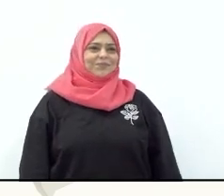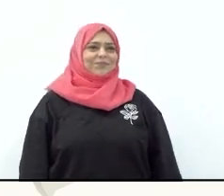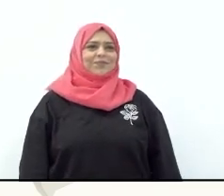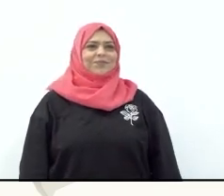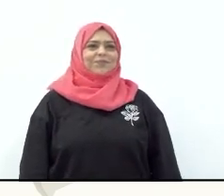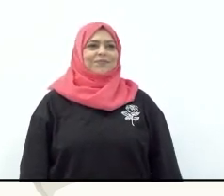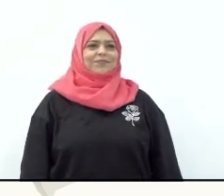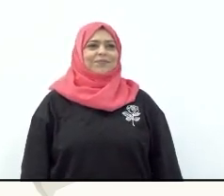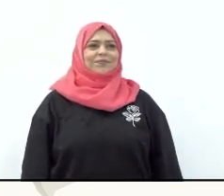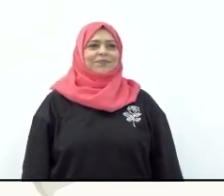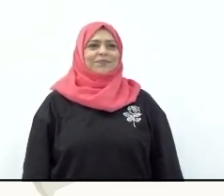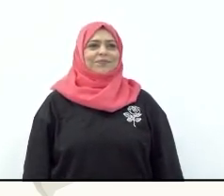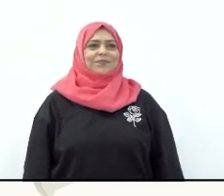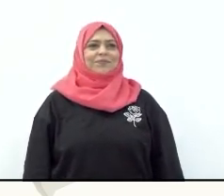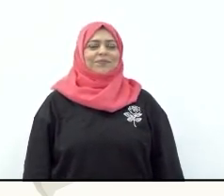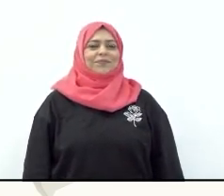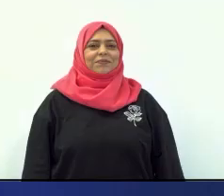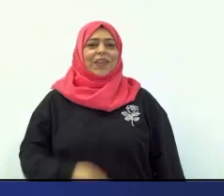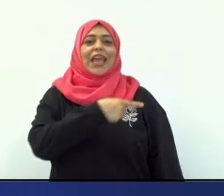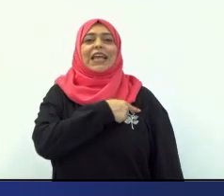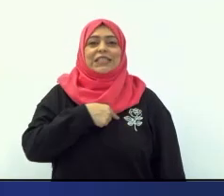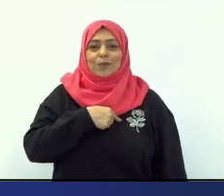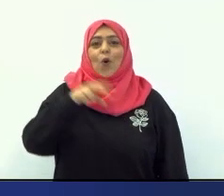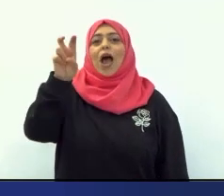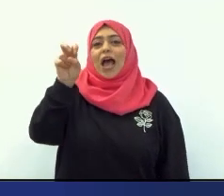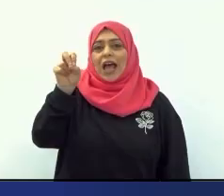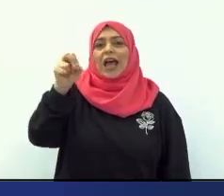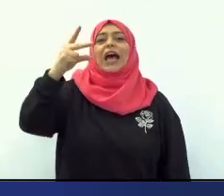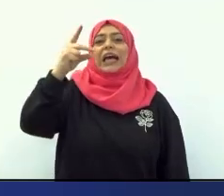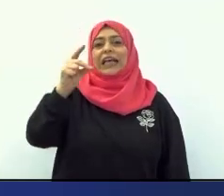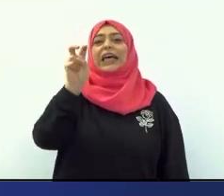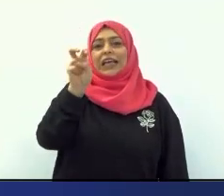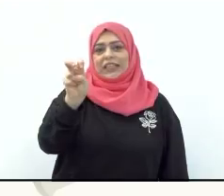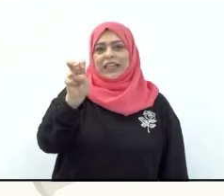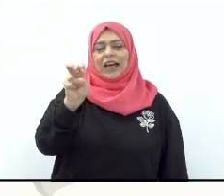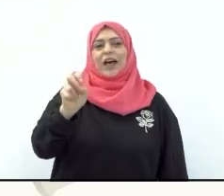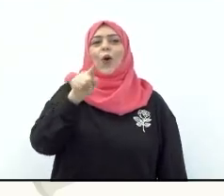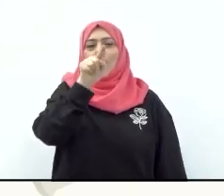إذن اسمها قطة وهذا صوتها